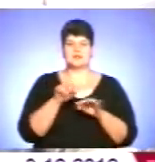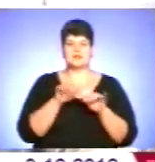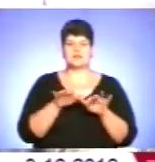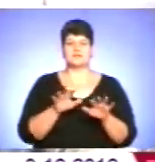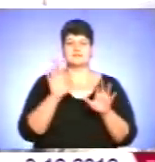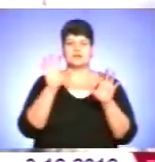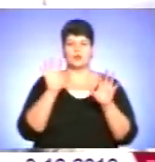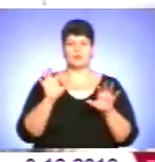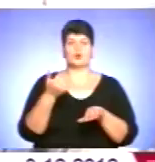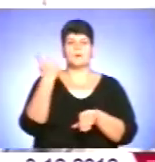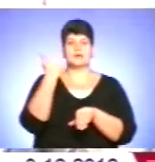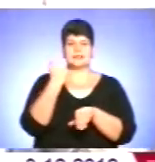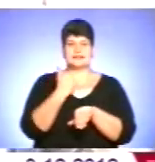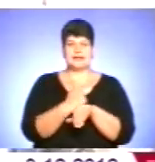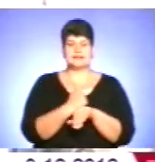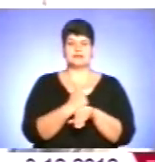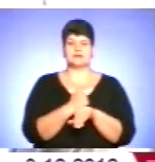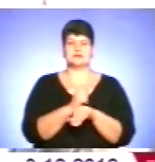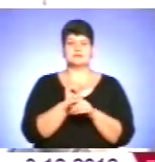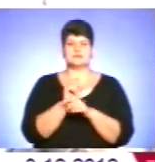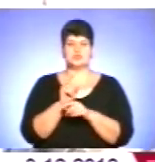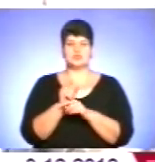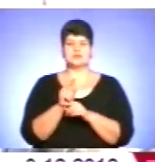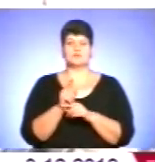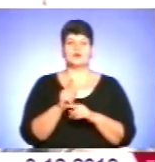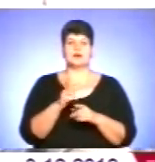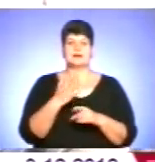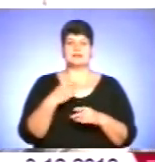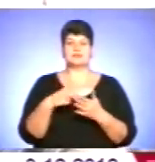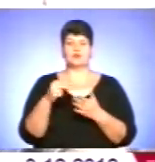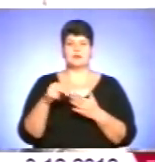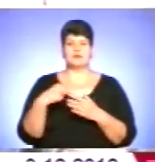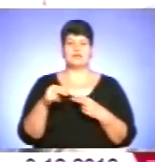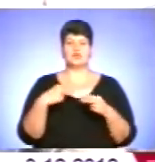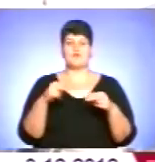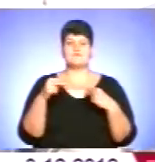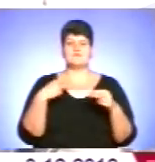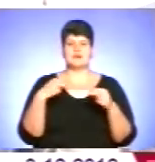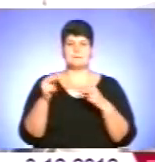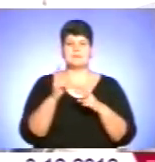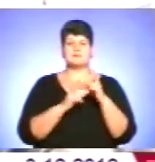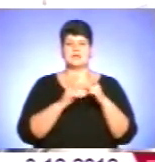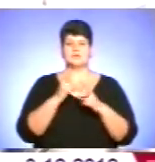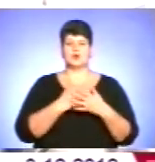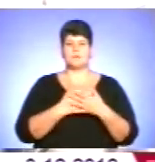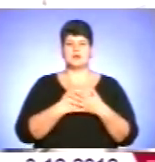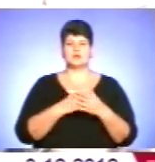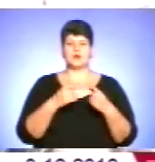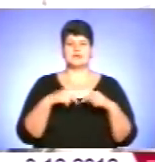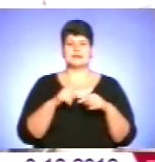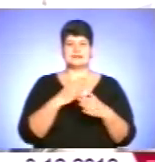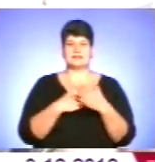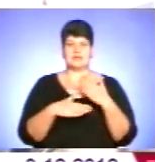пріоритет на розміщення замовлень та закупівлі товарів підприємств громадських організацій